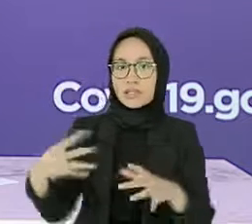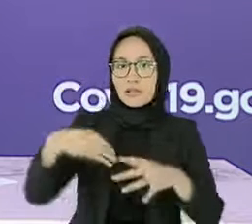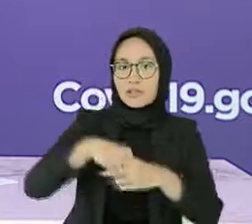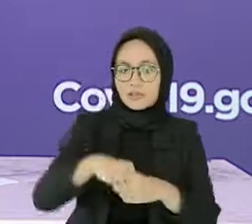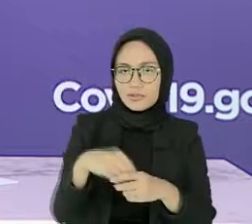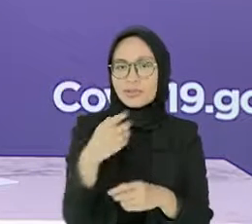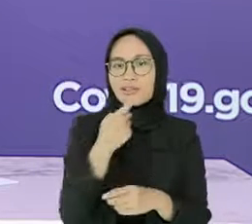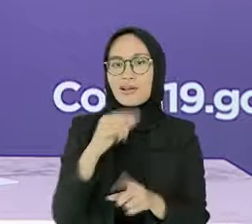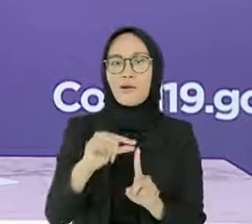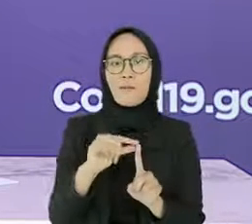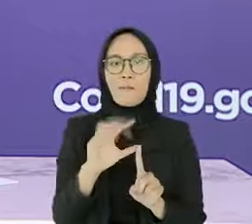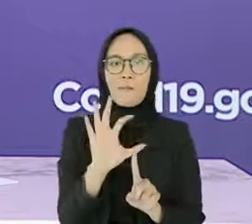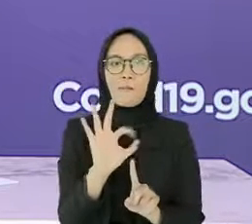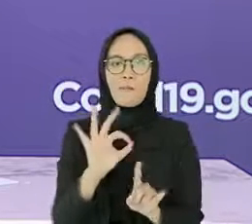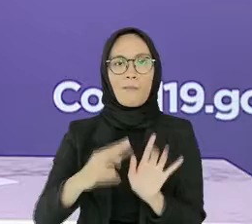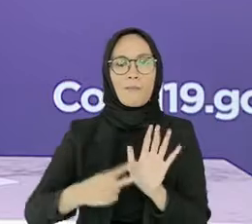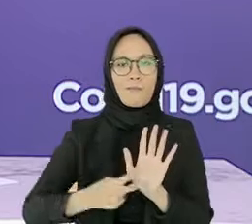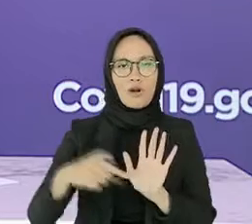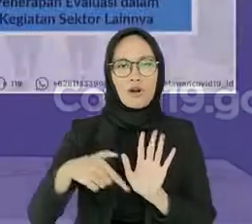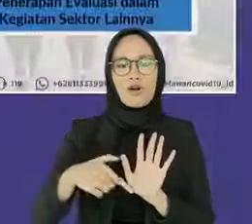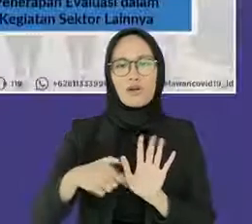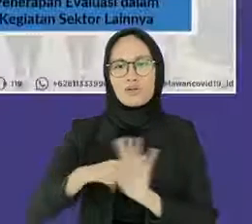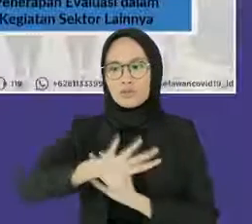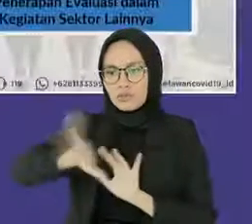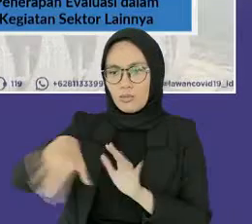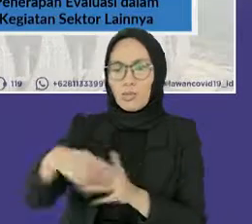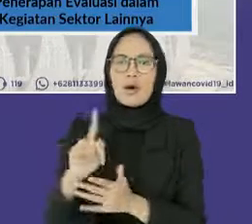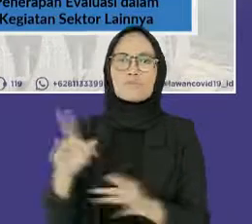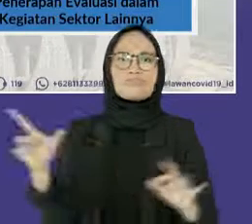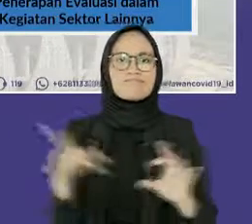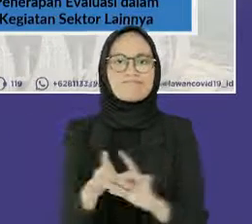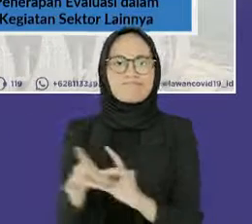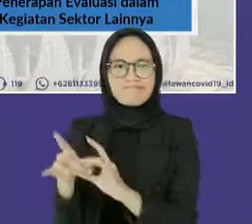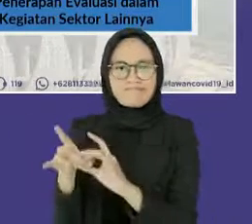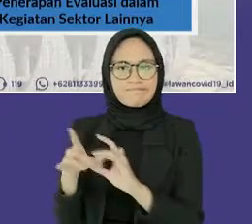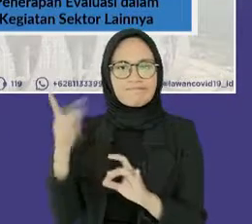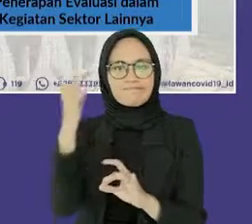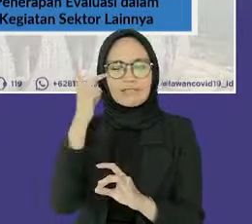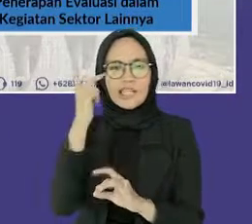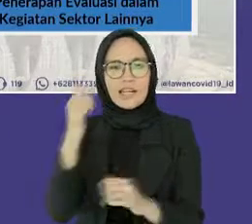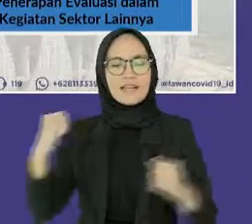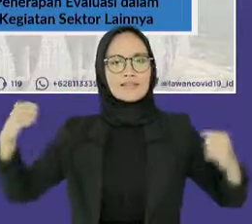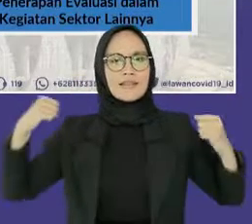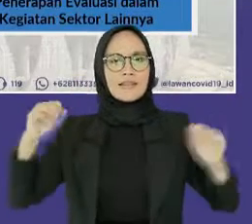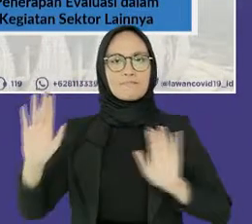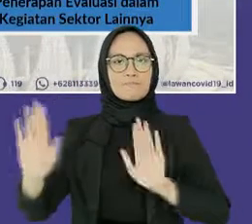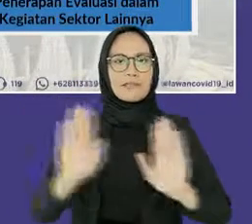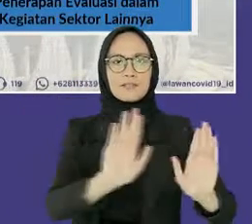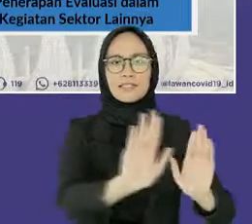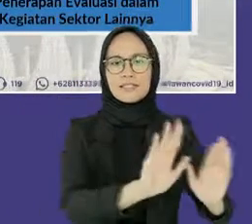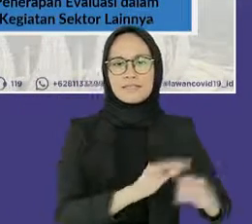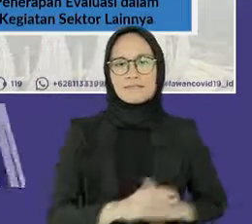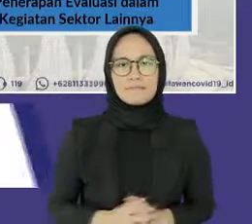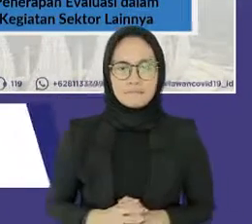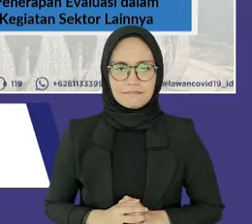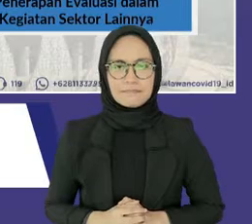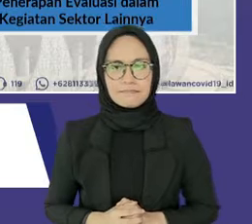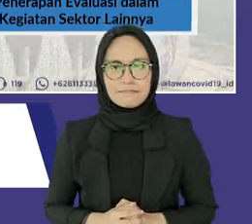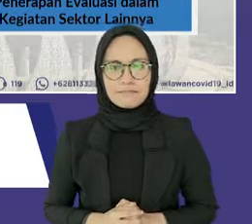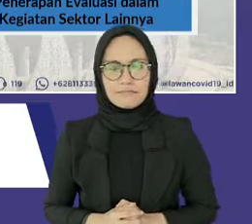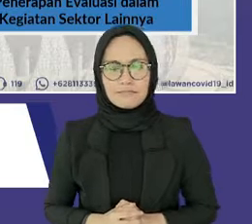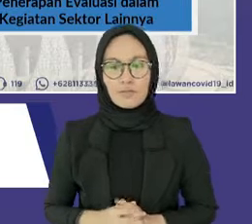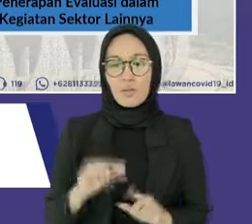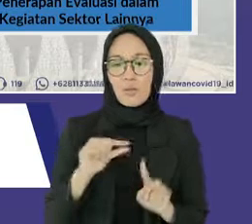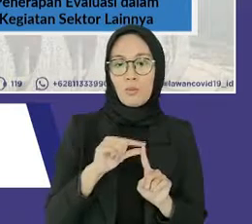pandemi COVID-19. Pada prinsipnya, sebagai sebuah acara besar dengan ragam rangkaian acaranya